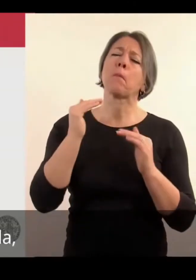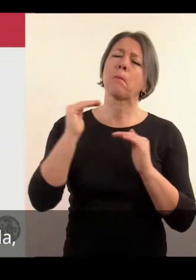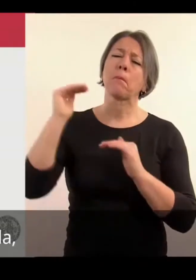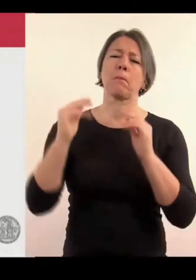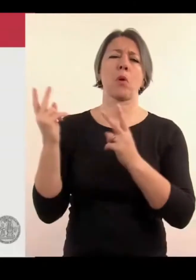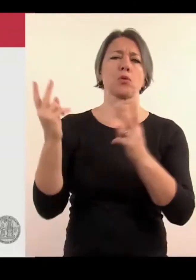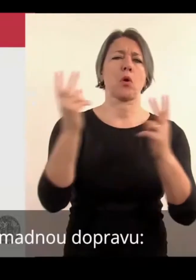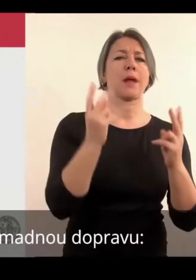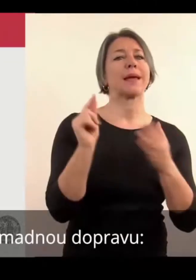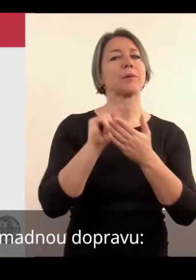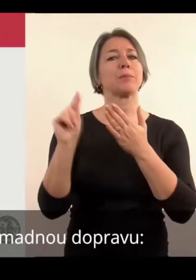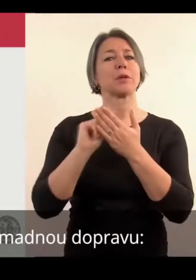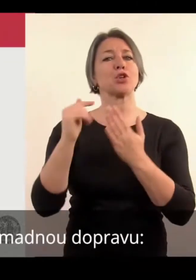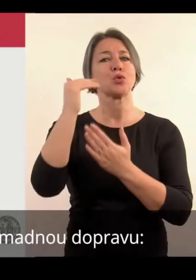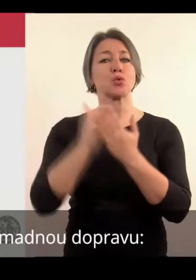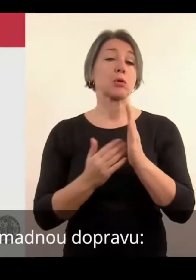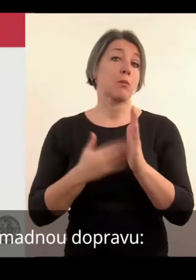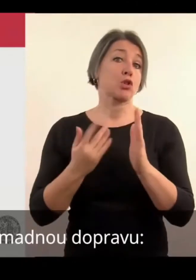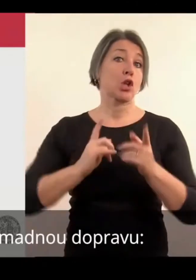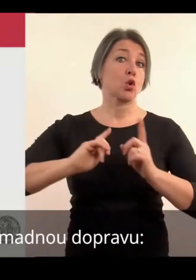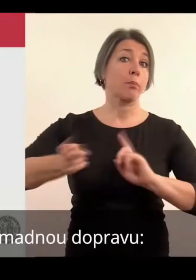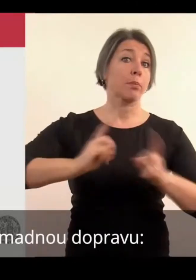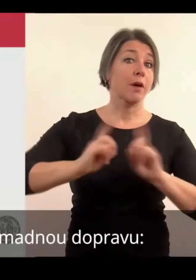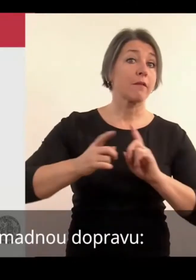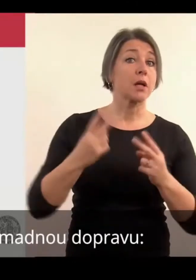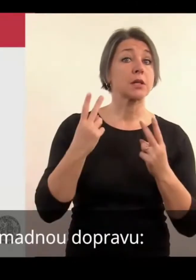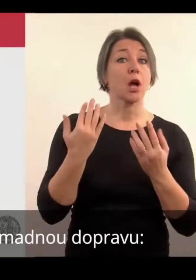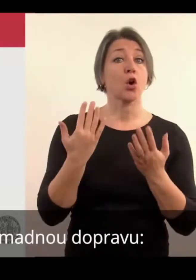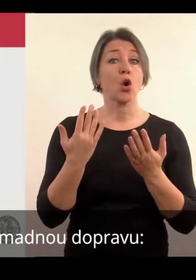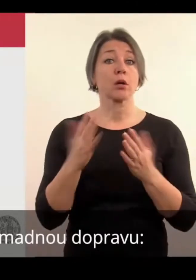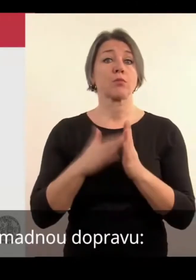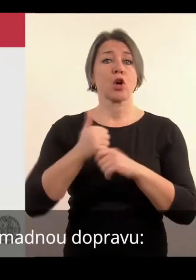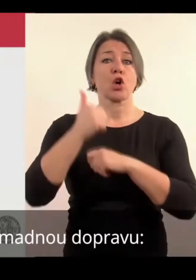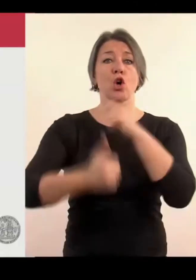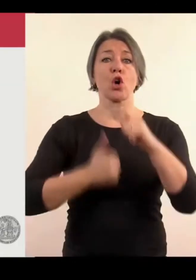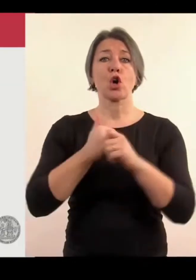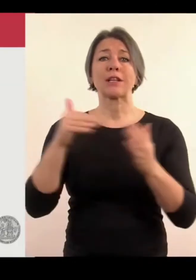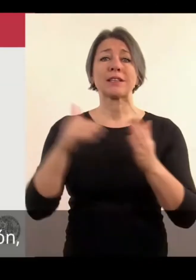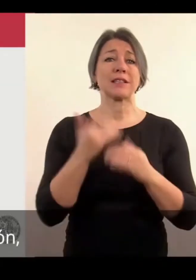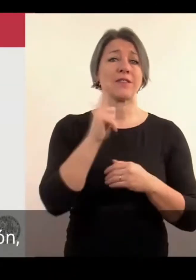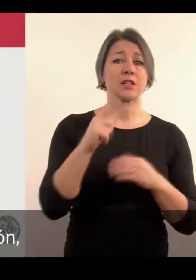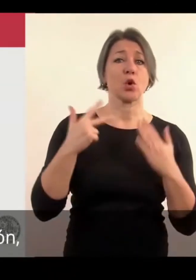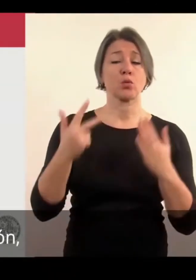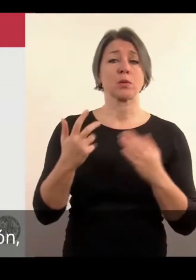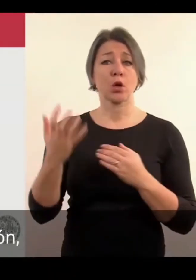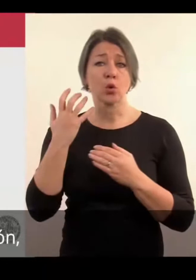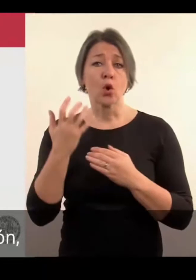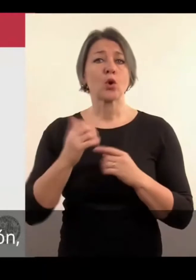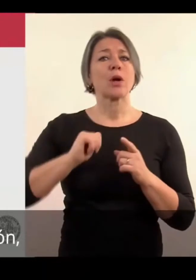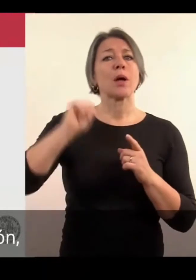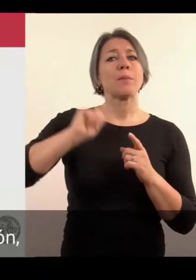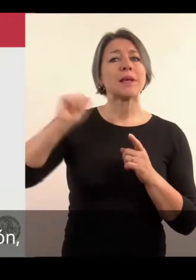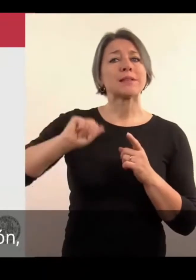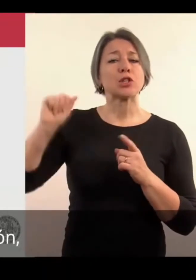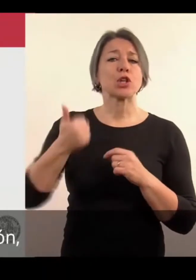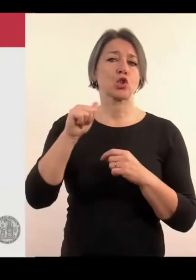kolik je potřeba početat na městskou hromadní dopravu. Za rok 1280 Kč, roční kupon